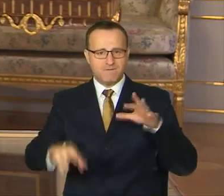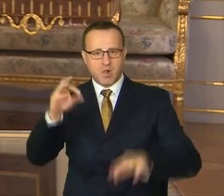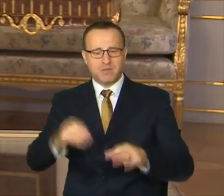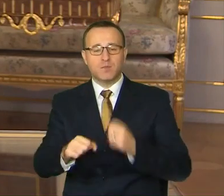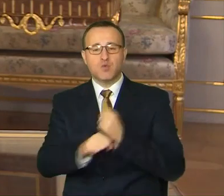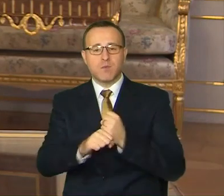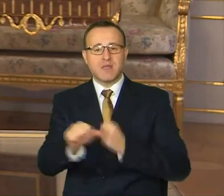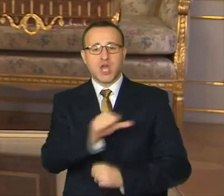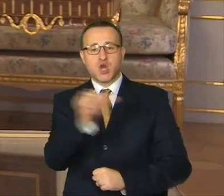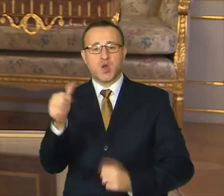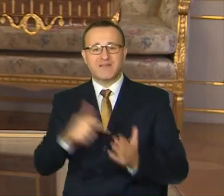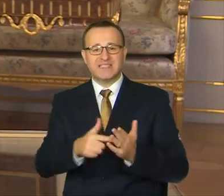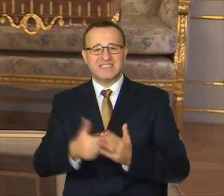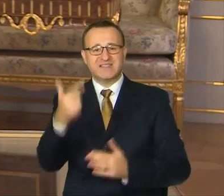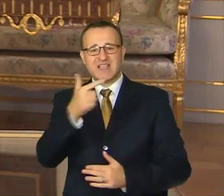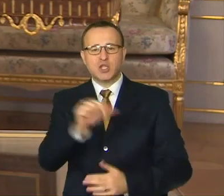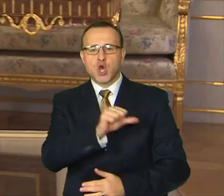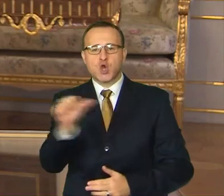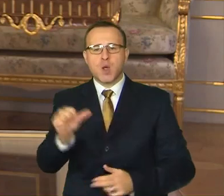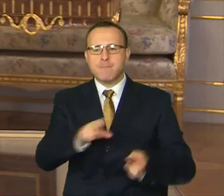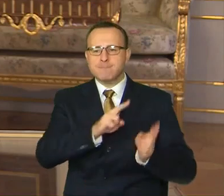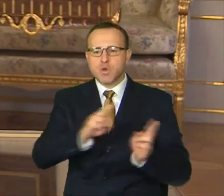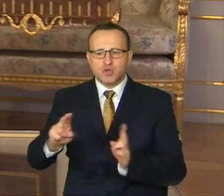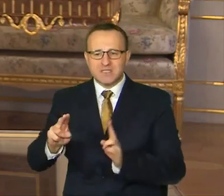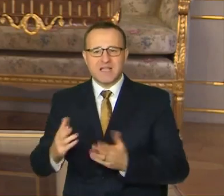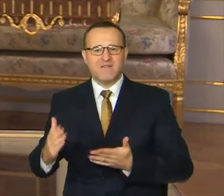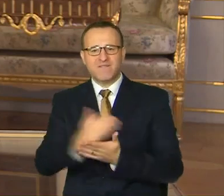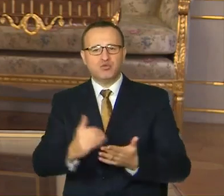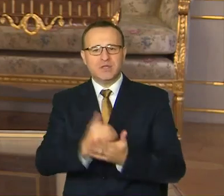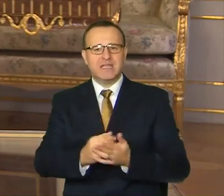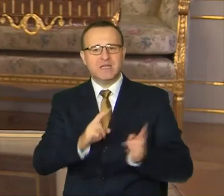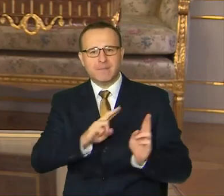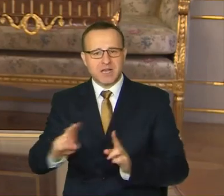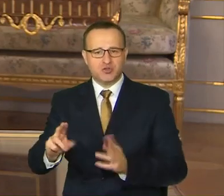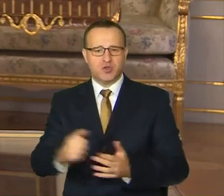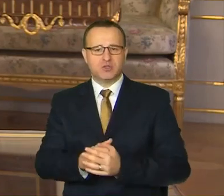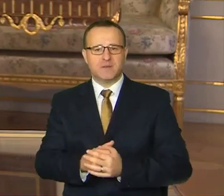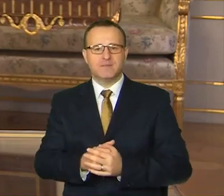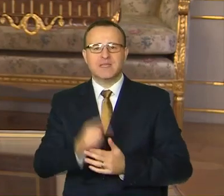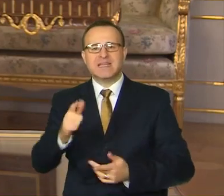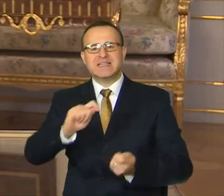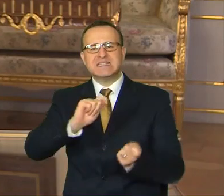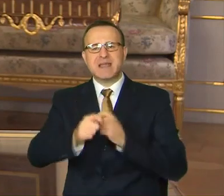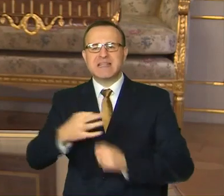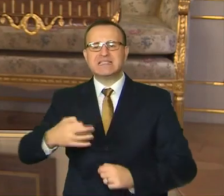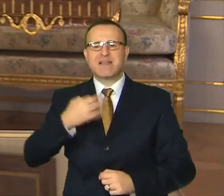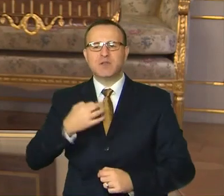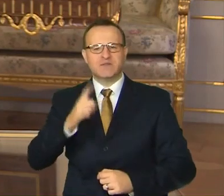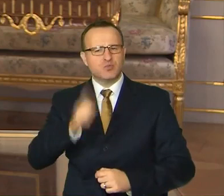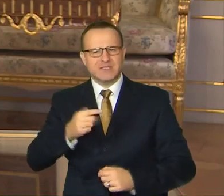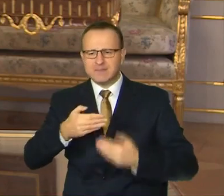2020 rok šanci a využitých príležitostí. Dotiahnime zmeny v zdravotníctve tak,